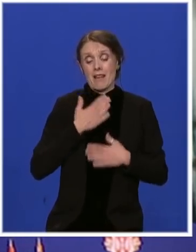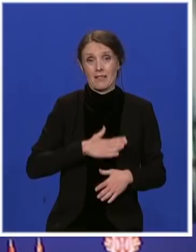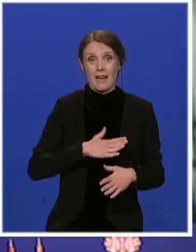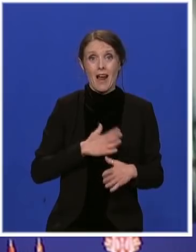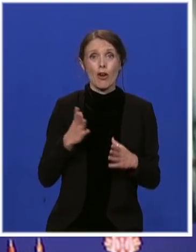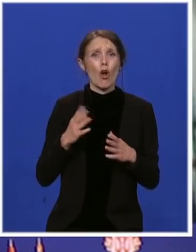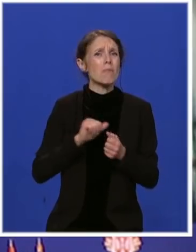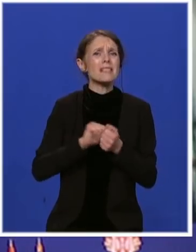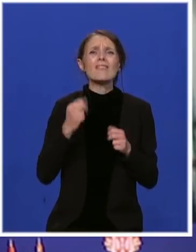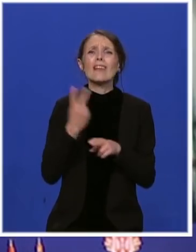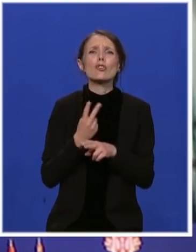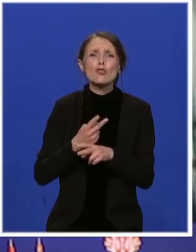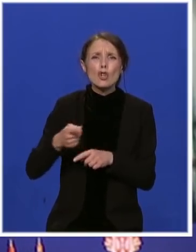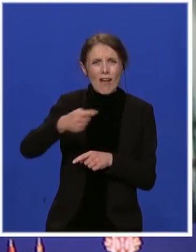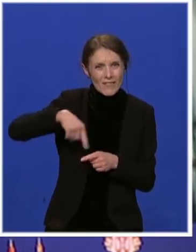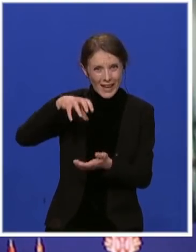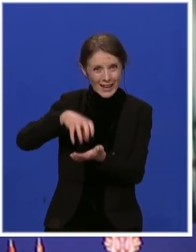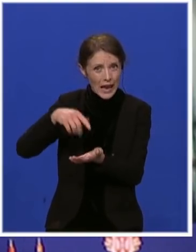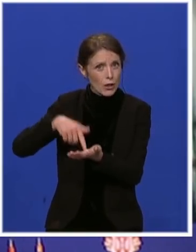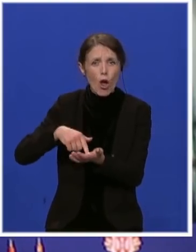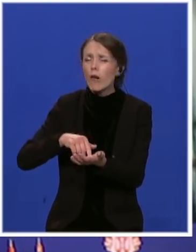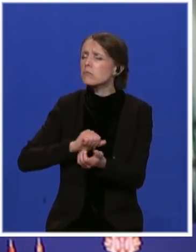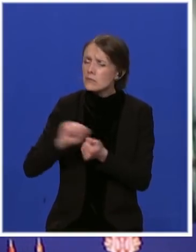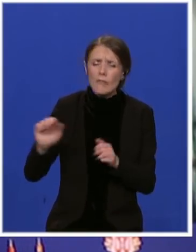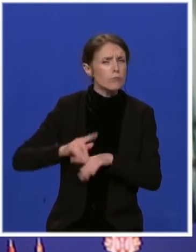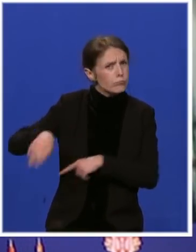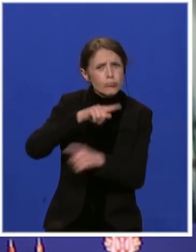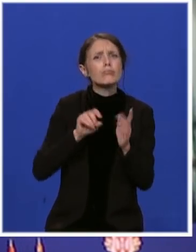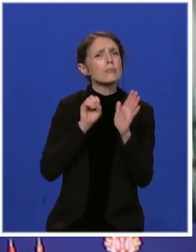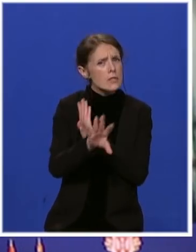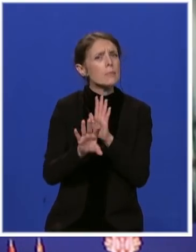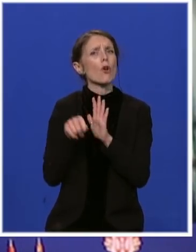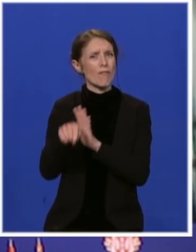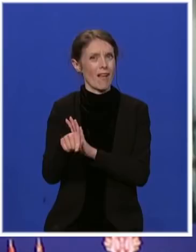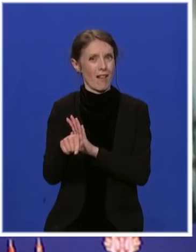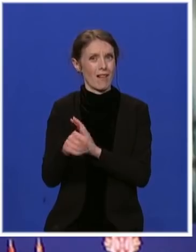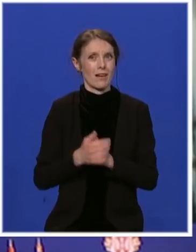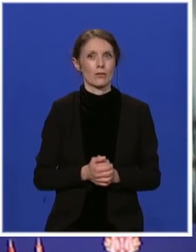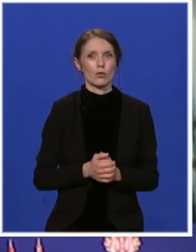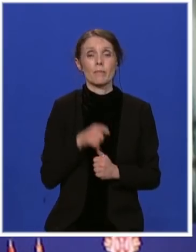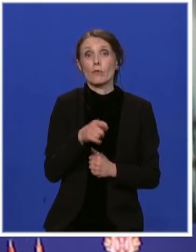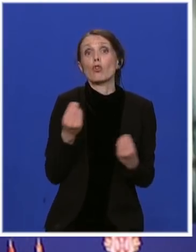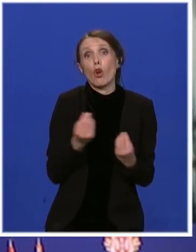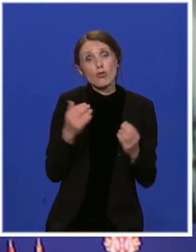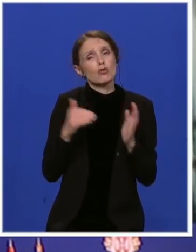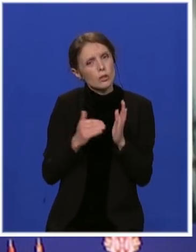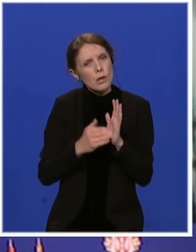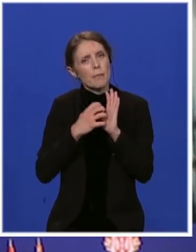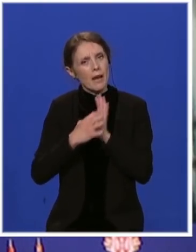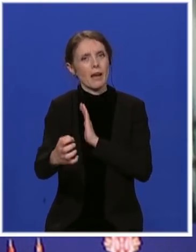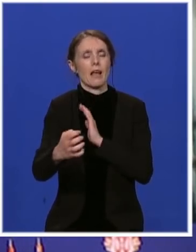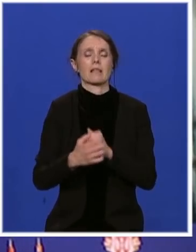regionu bez izuzetka mu vrlo brzo sprovele. To je nešto što treba da nastavimo